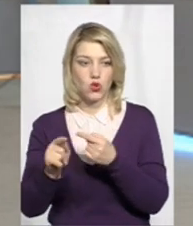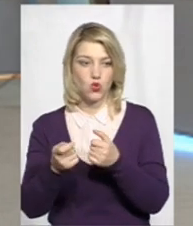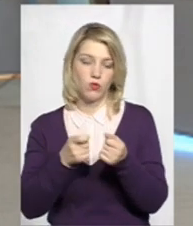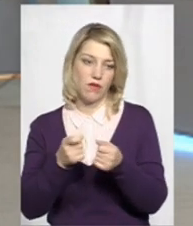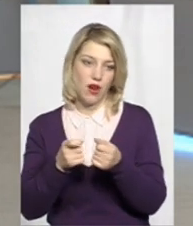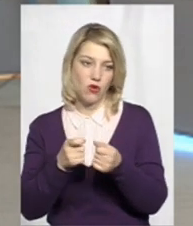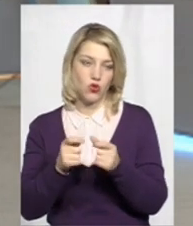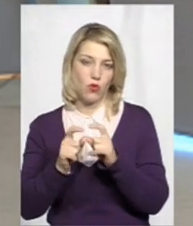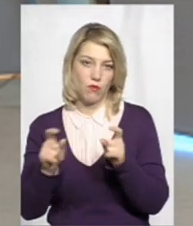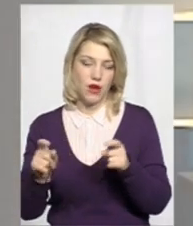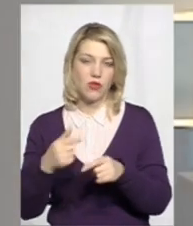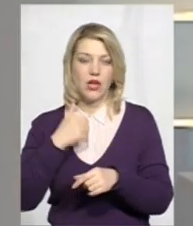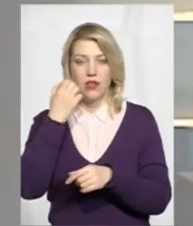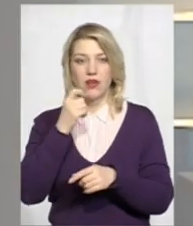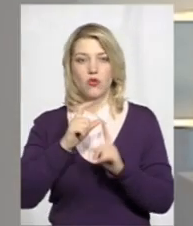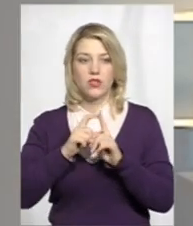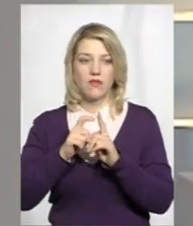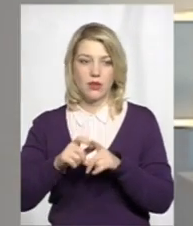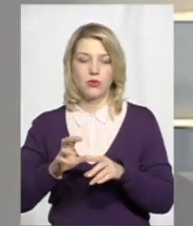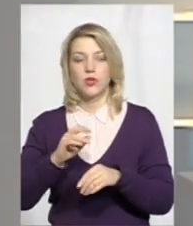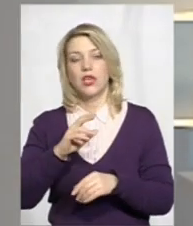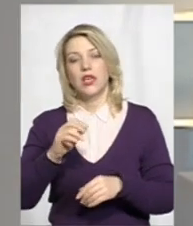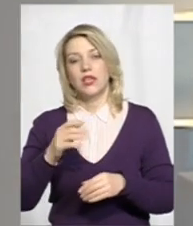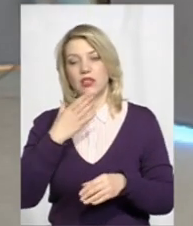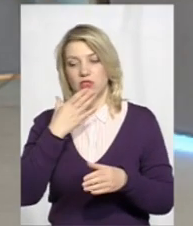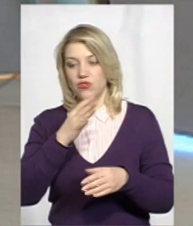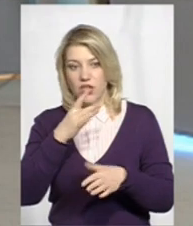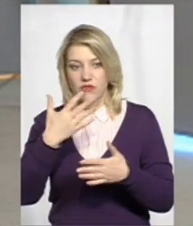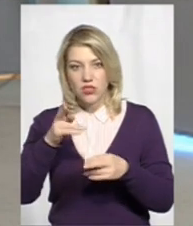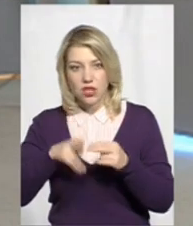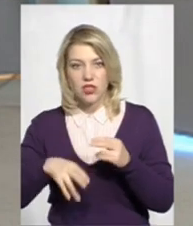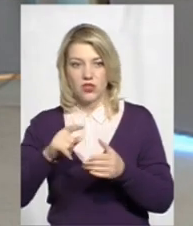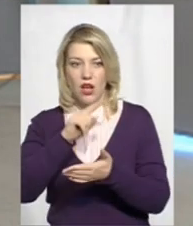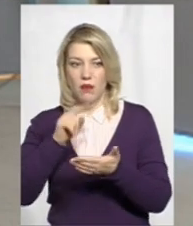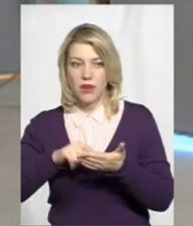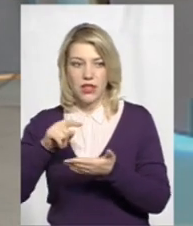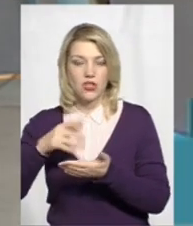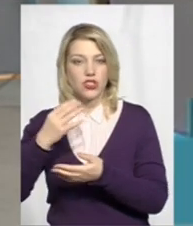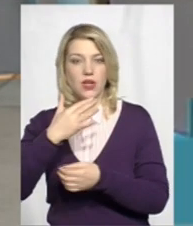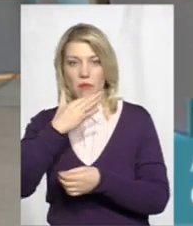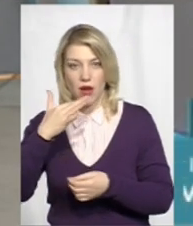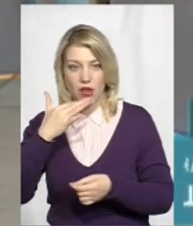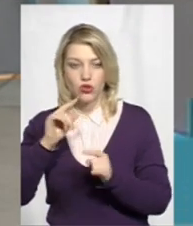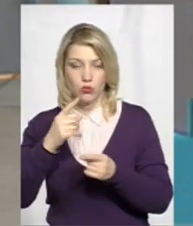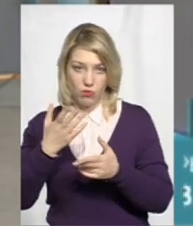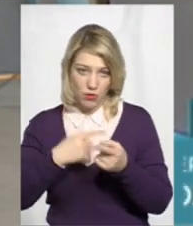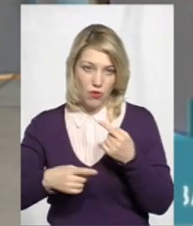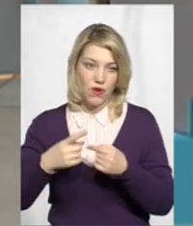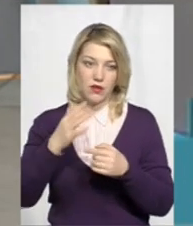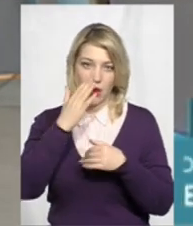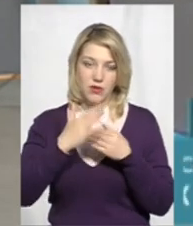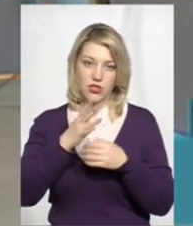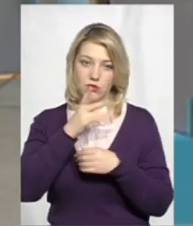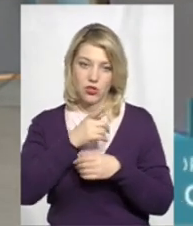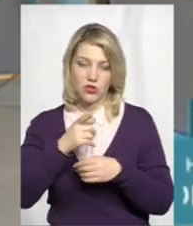управляючу компанію. Я вам дякую за відповідь. І вичерпали ми вже свій час. А питань насправді залишилося ще багато. То ми повернемось найвищим